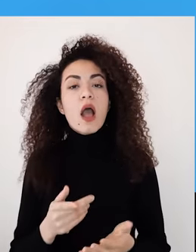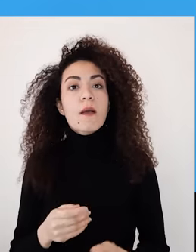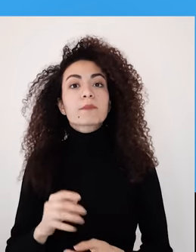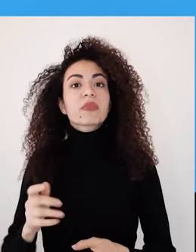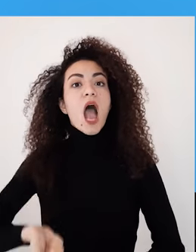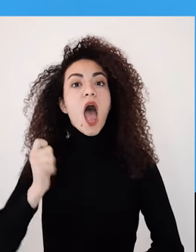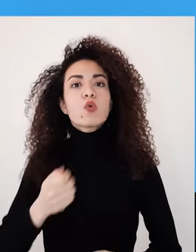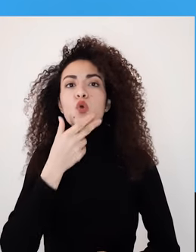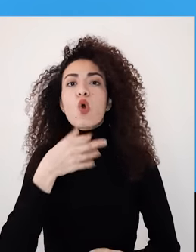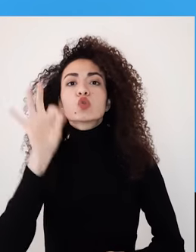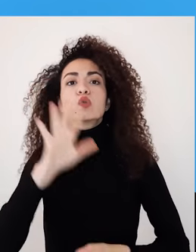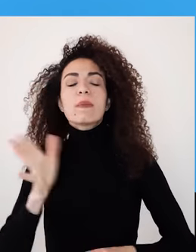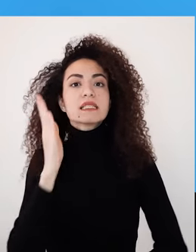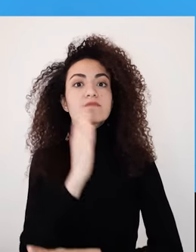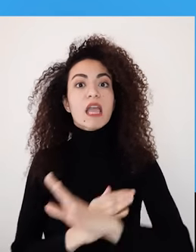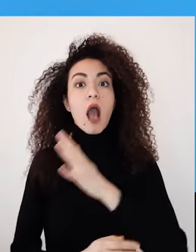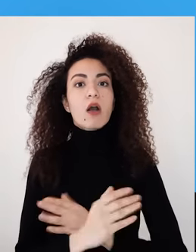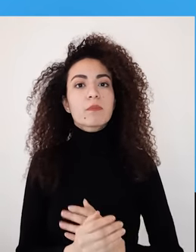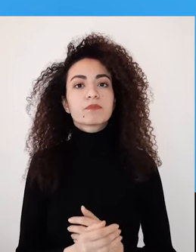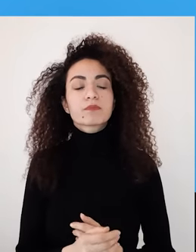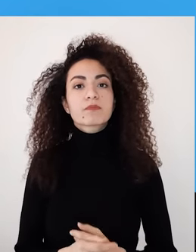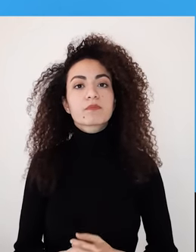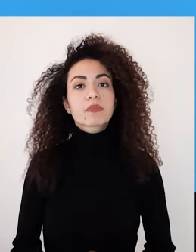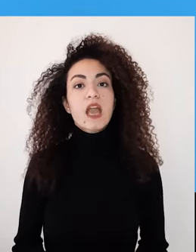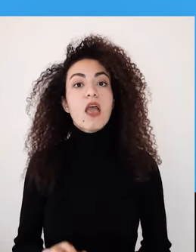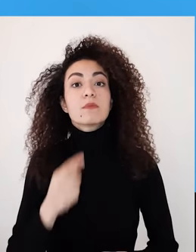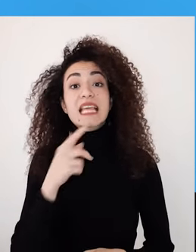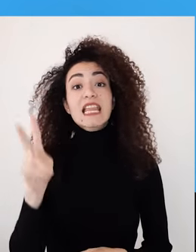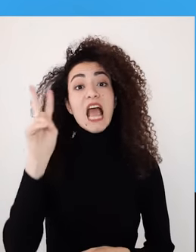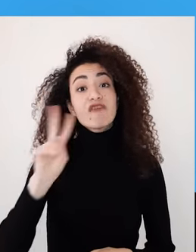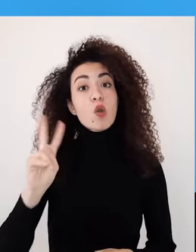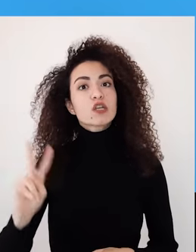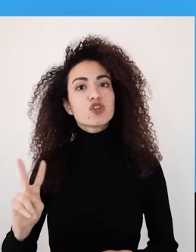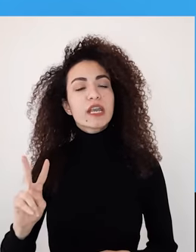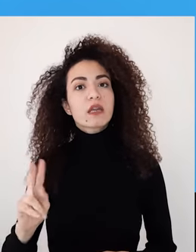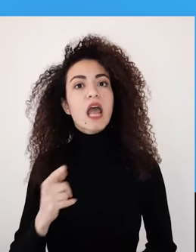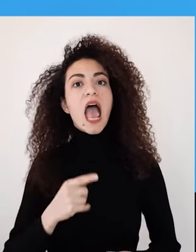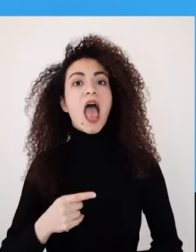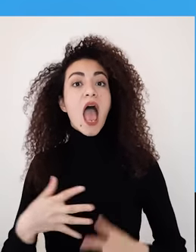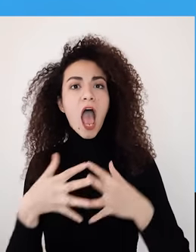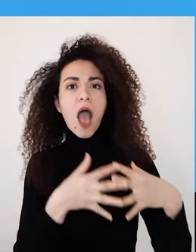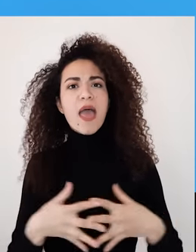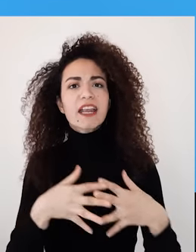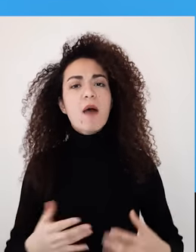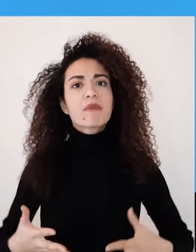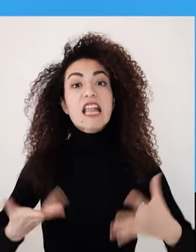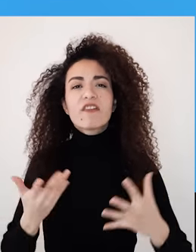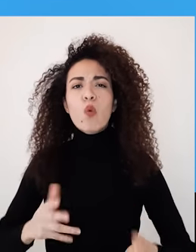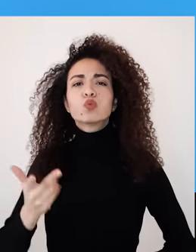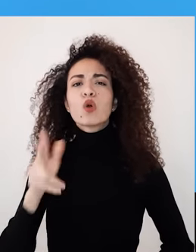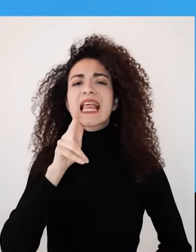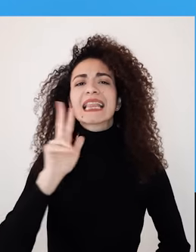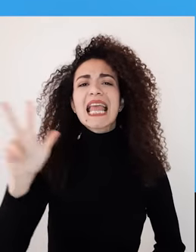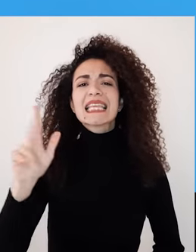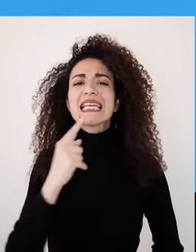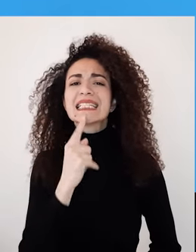احتفلت الولايات المتحدة بالذكرى 30 لصدور قانون الإعاقة واللي شكل انتصار كبير لحركة الإعاقة